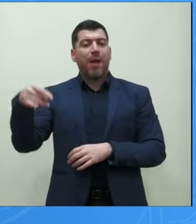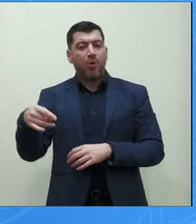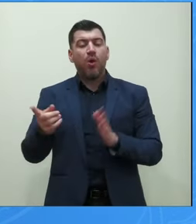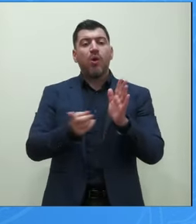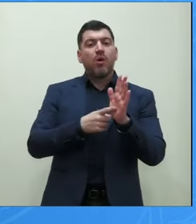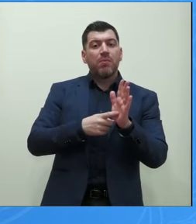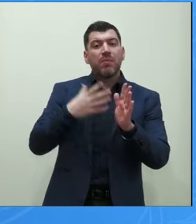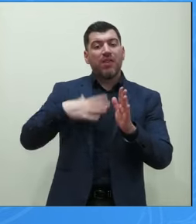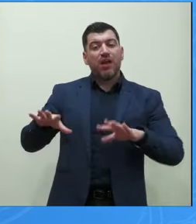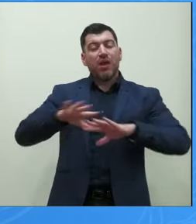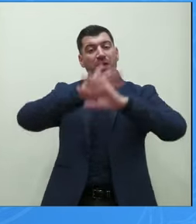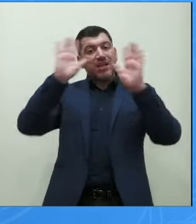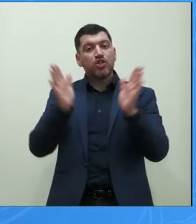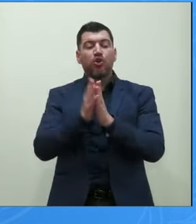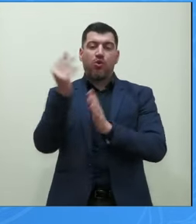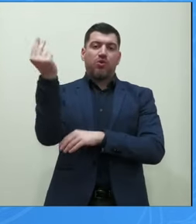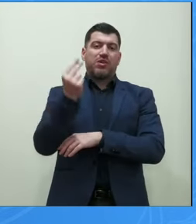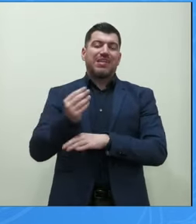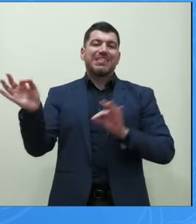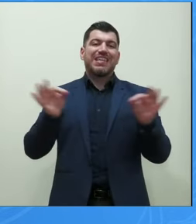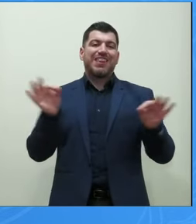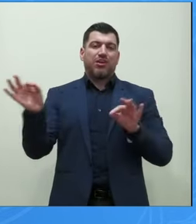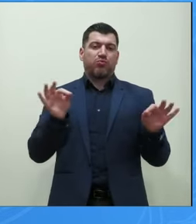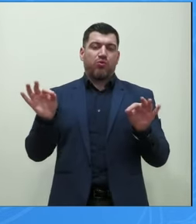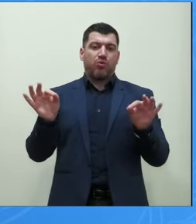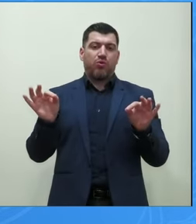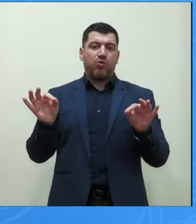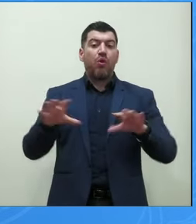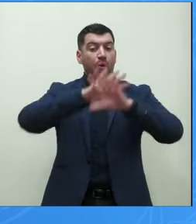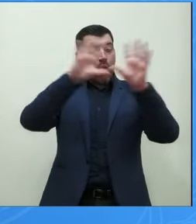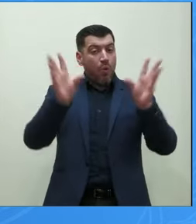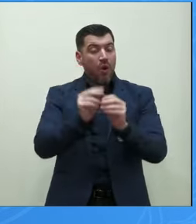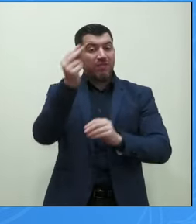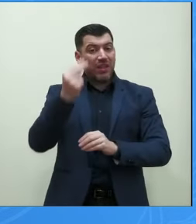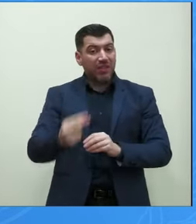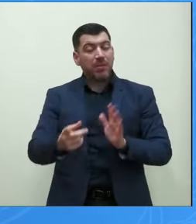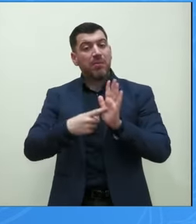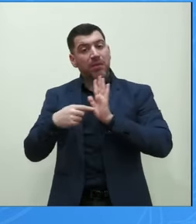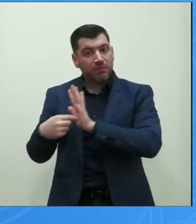σχεδιασμού αλλά υπάρχουν και θέματα που αφορούν εμάς και αυτά θα πρέπει να τα προτάξουμε